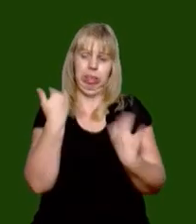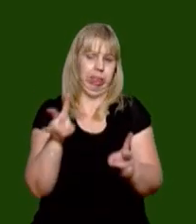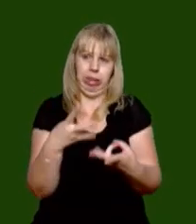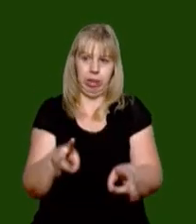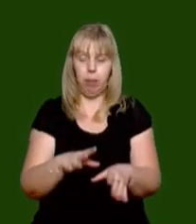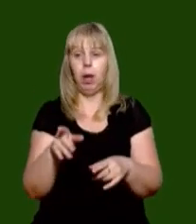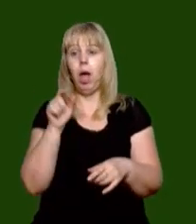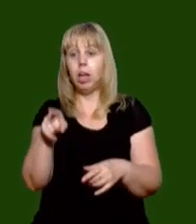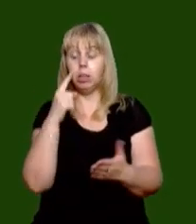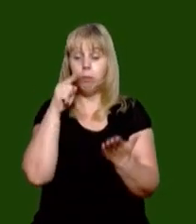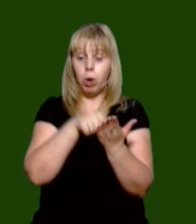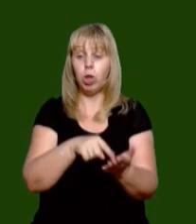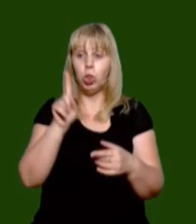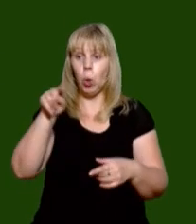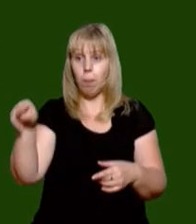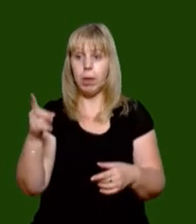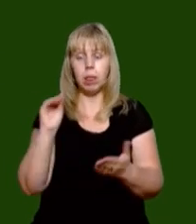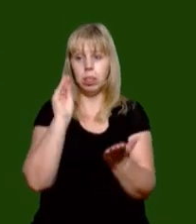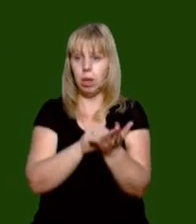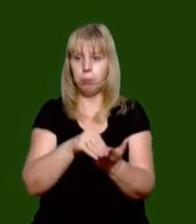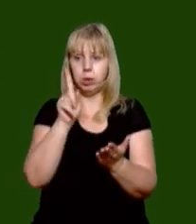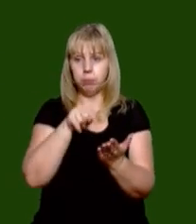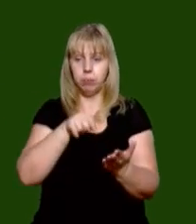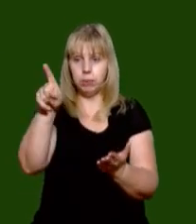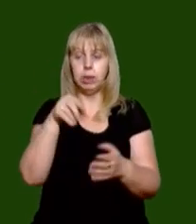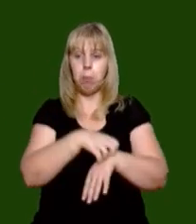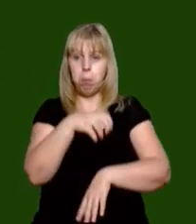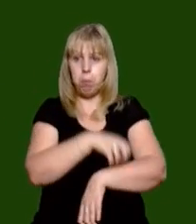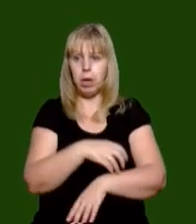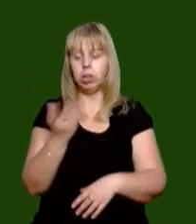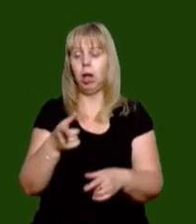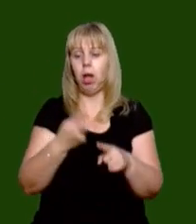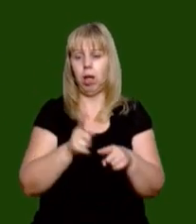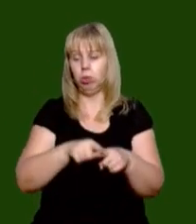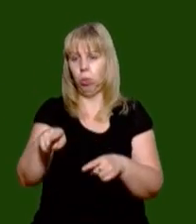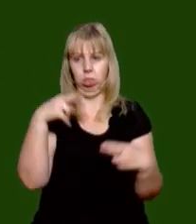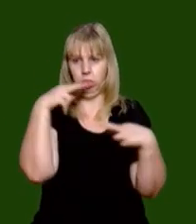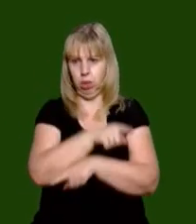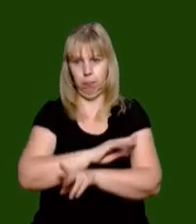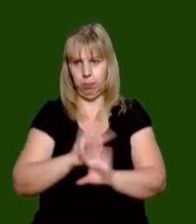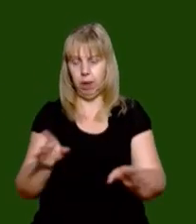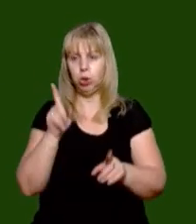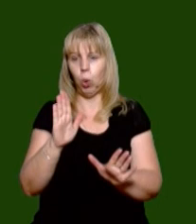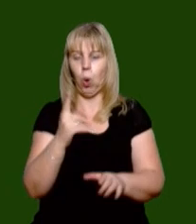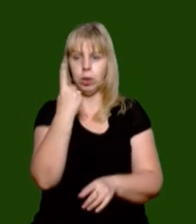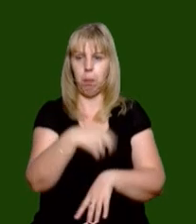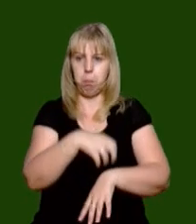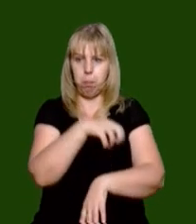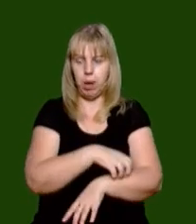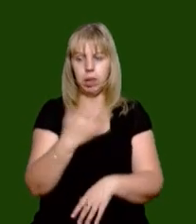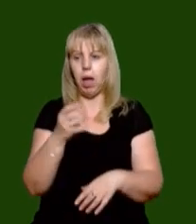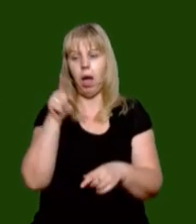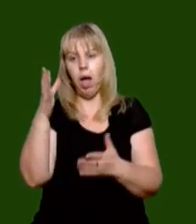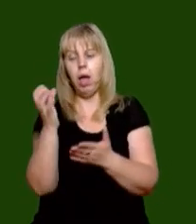Якщо він вказує номер кандидата, але не поставить позначку за партію, тоді вважатиметься, що він проголосував за партію, а не